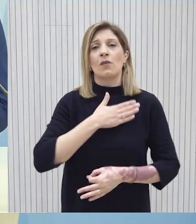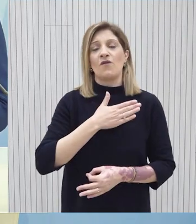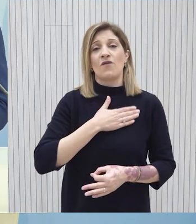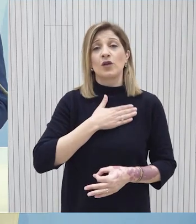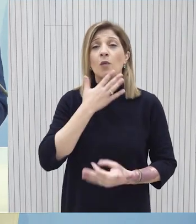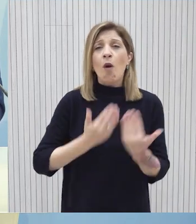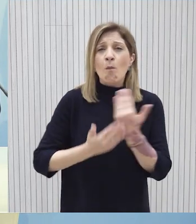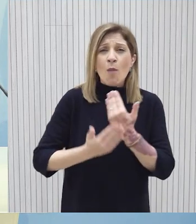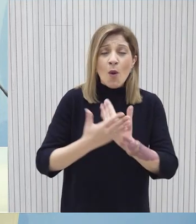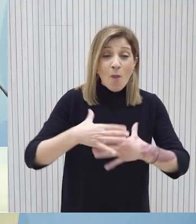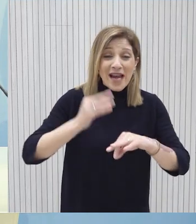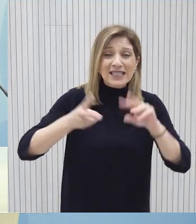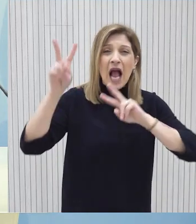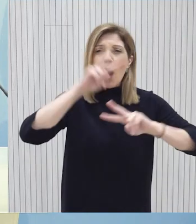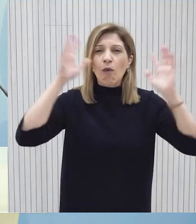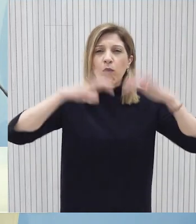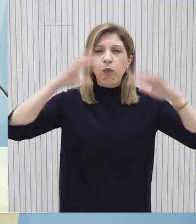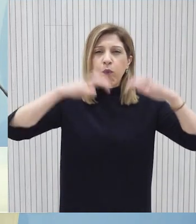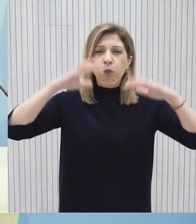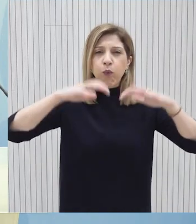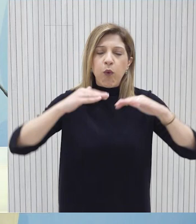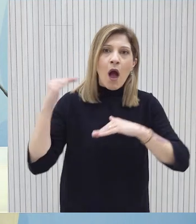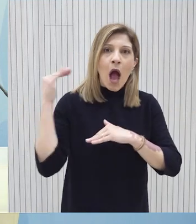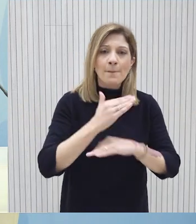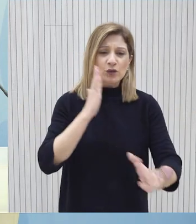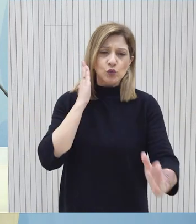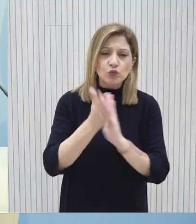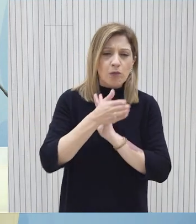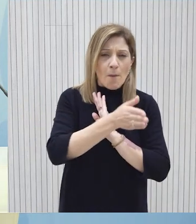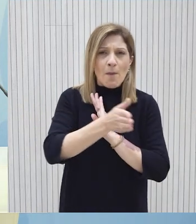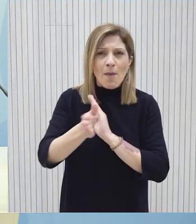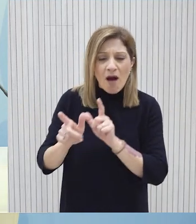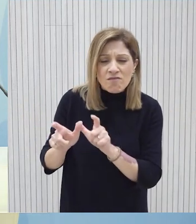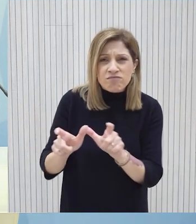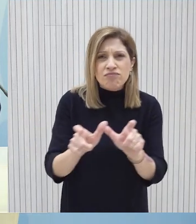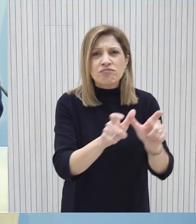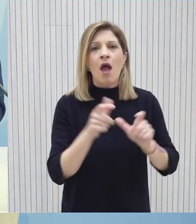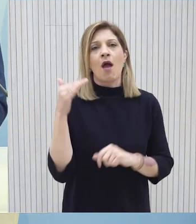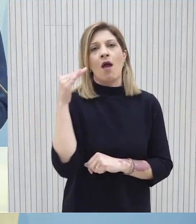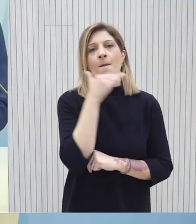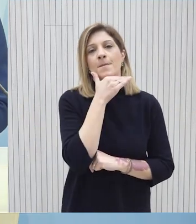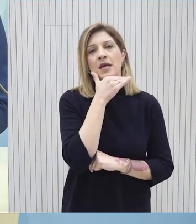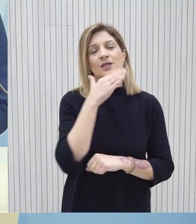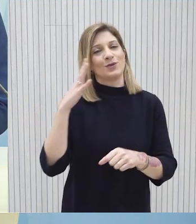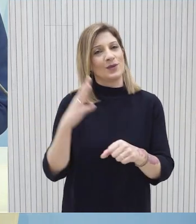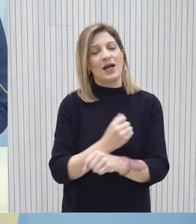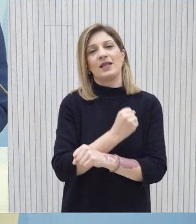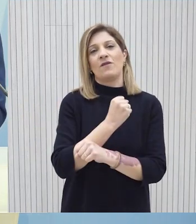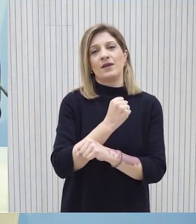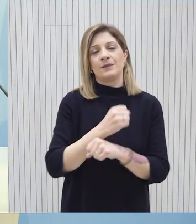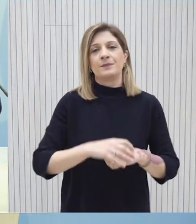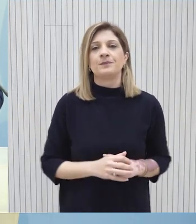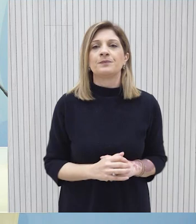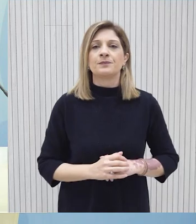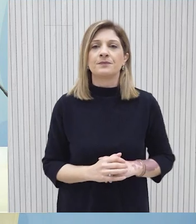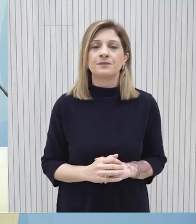ξημερώματα που εμφανίστηκαν οι ζημιές, έγκαιρα και αμέσως υπό αντίξωες συνθήκες, ανταποκρίθηκαν με επάρκεια στα καθήκοντά τους.